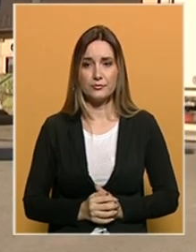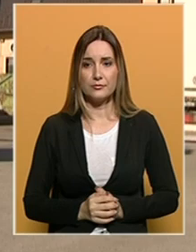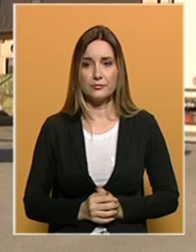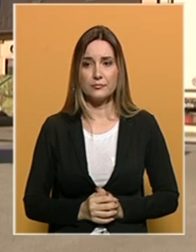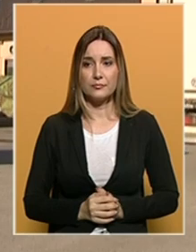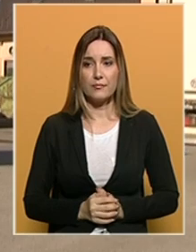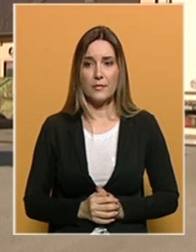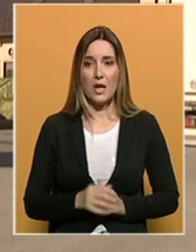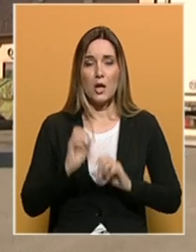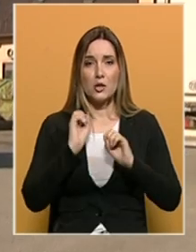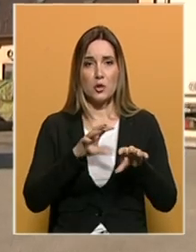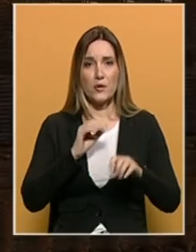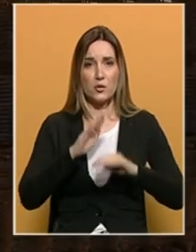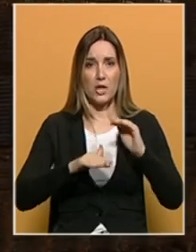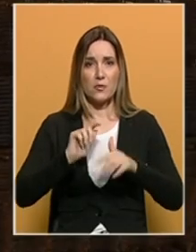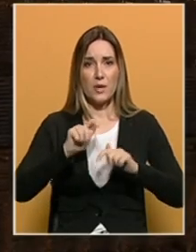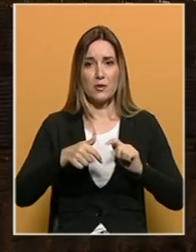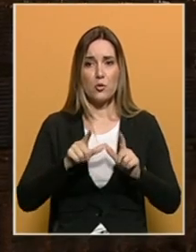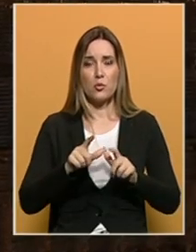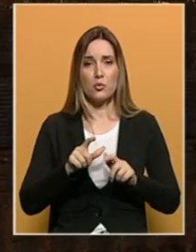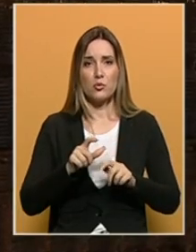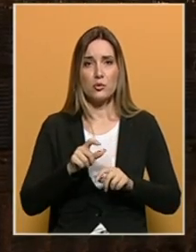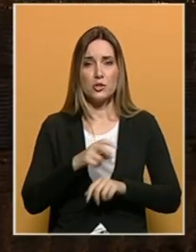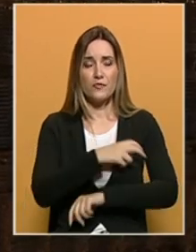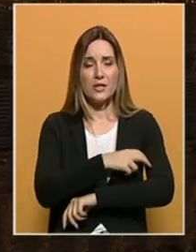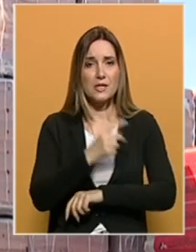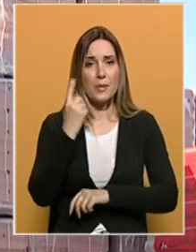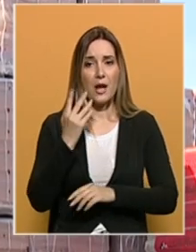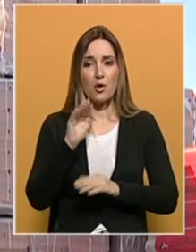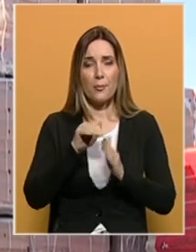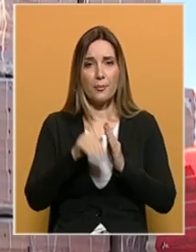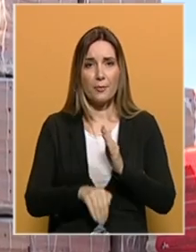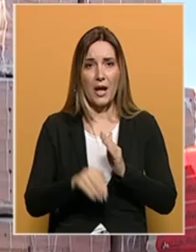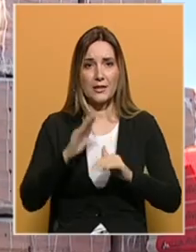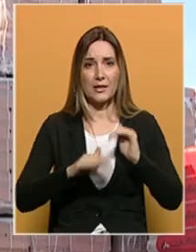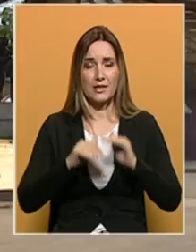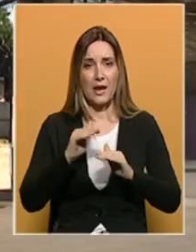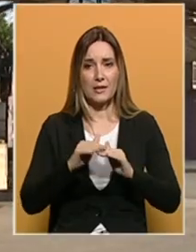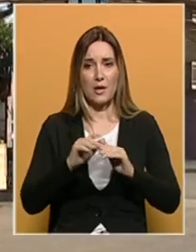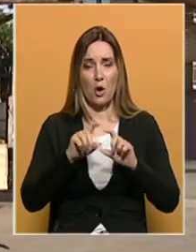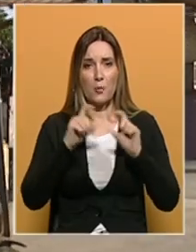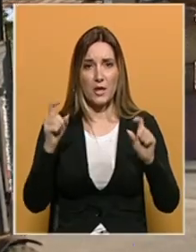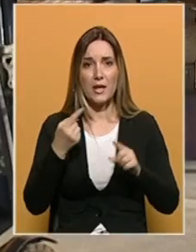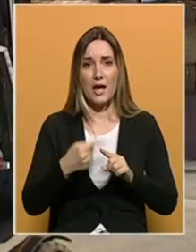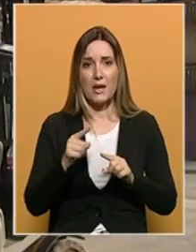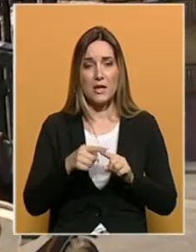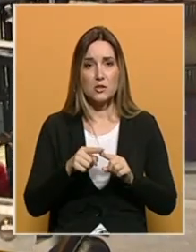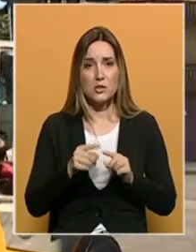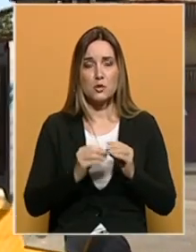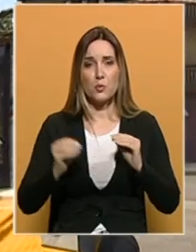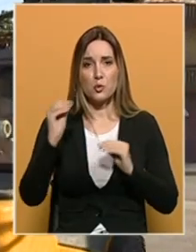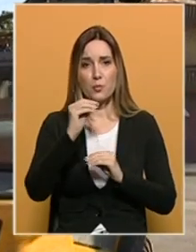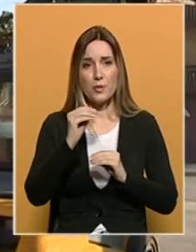Na stovarištu građevinskog materijala u Živinicama doznajemo kako je došlo do pada gradnje individualnih objekata, a razlozi su prije svega